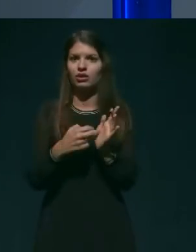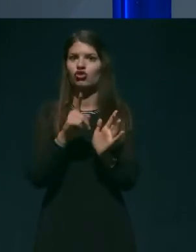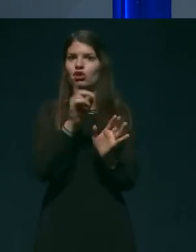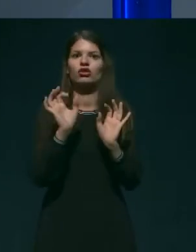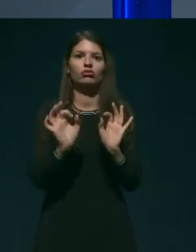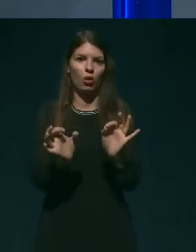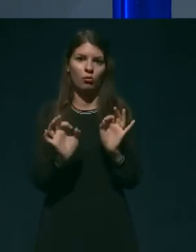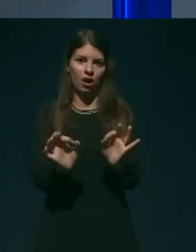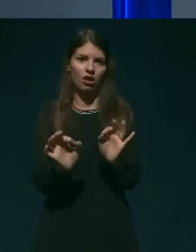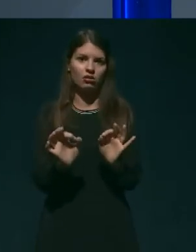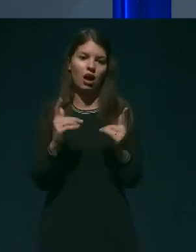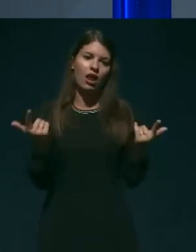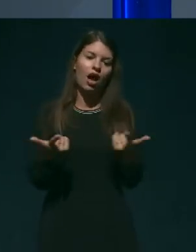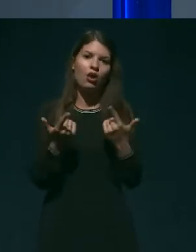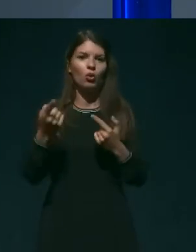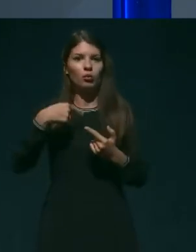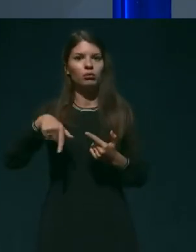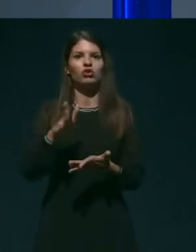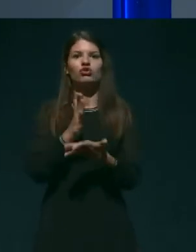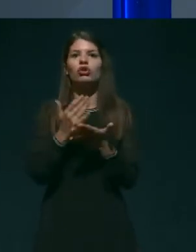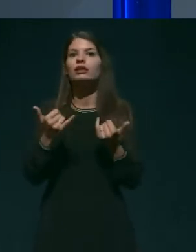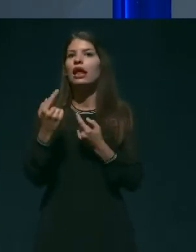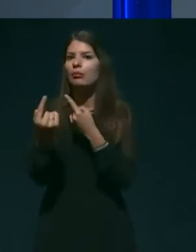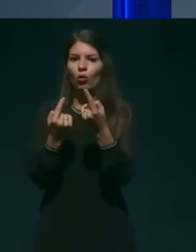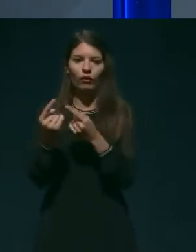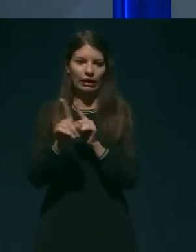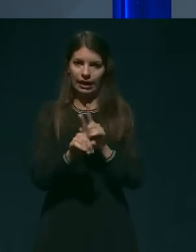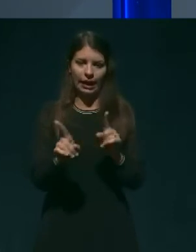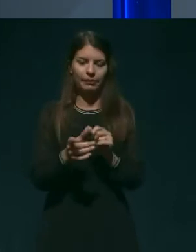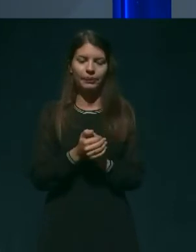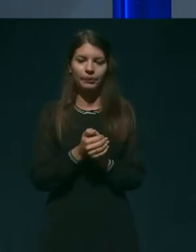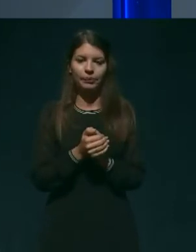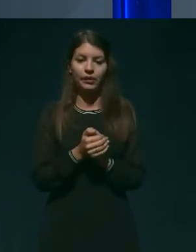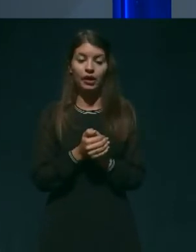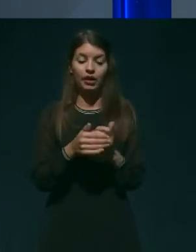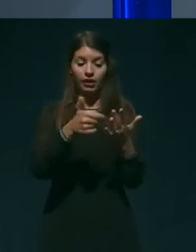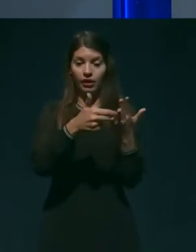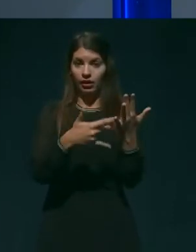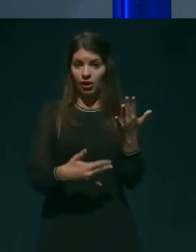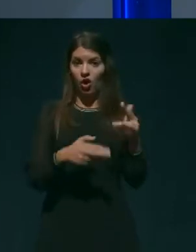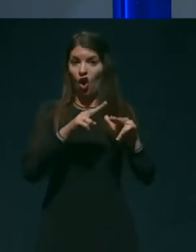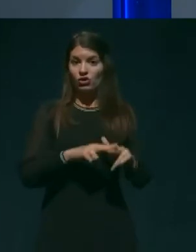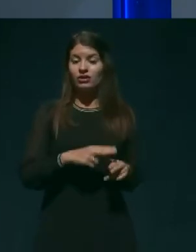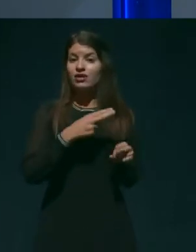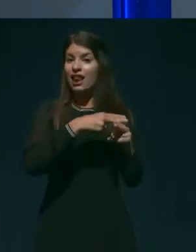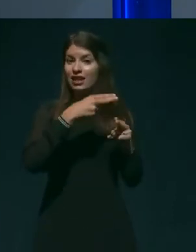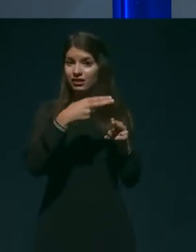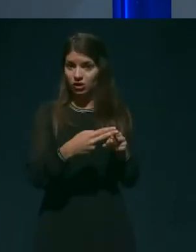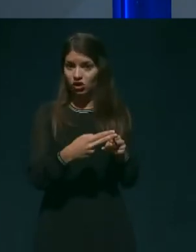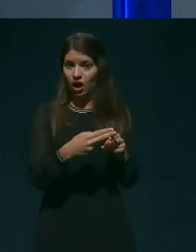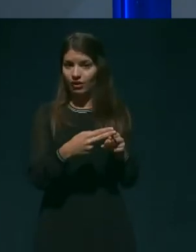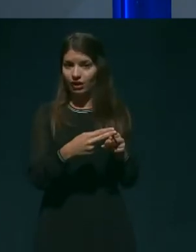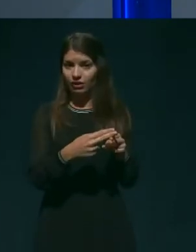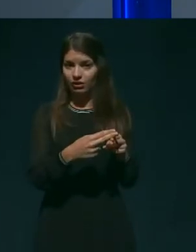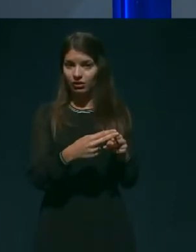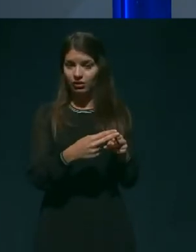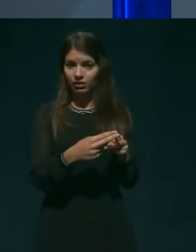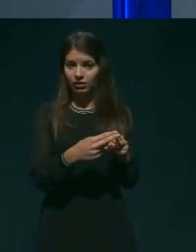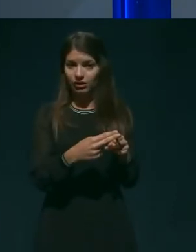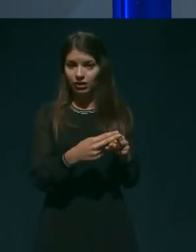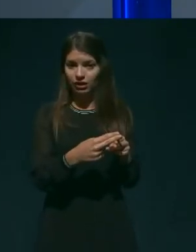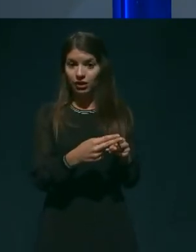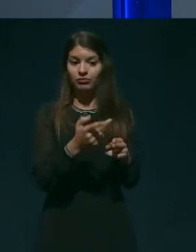lahko intenzivno o tem pogovarjali. Druge države, ki predvsem njihovi državljani so tu seveda